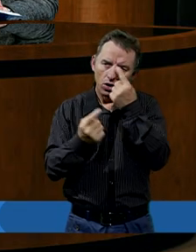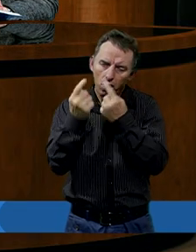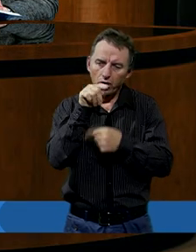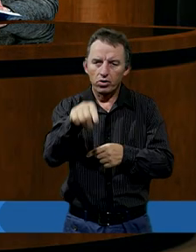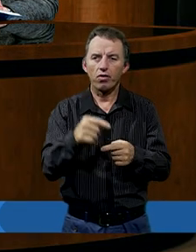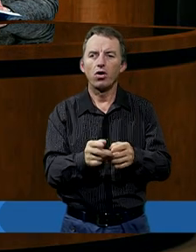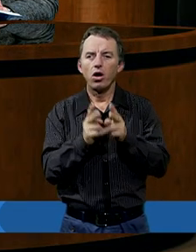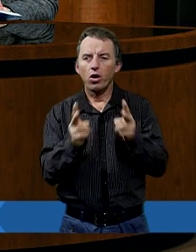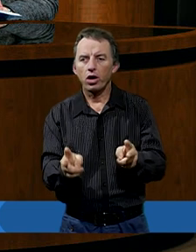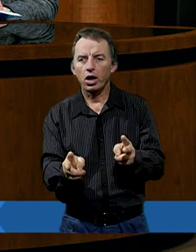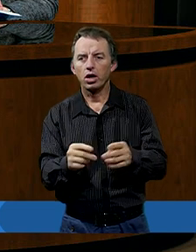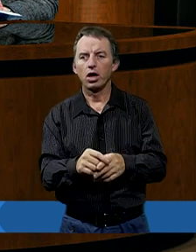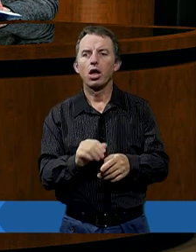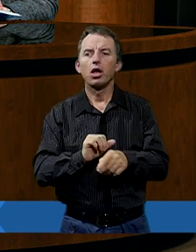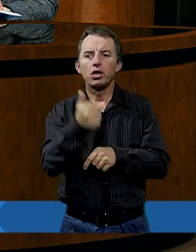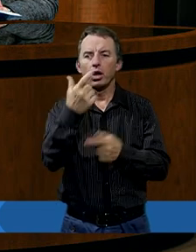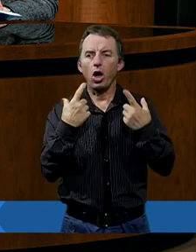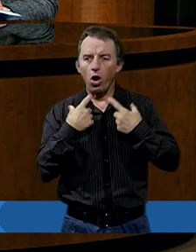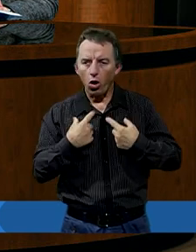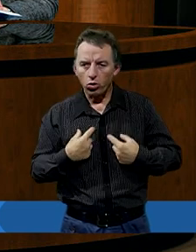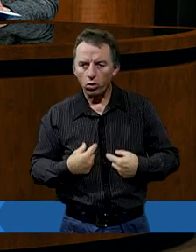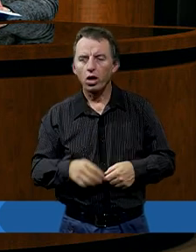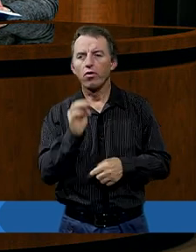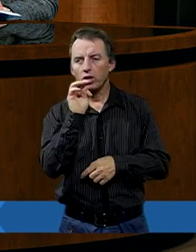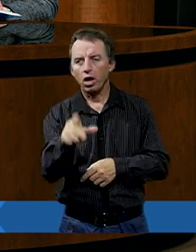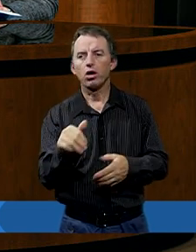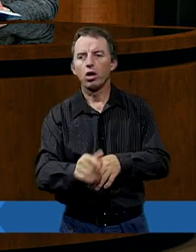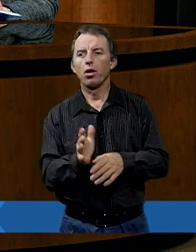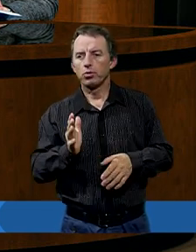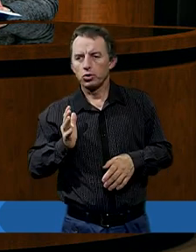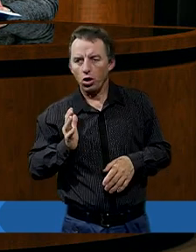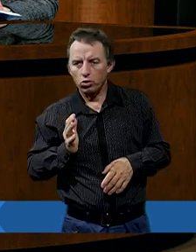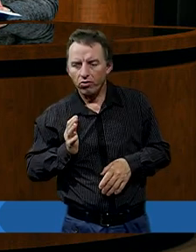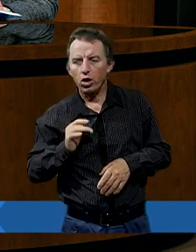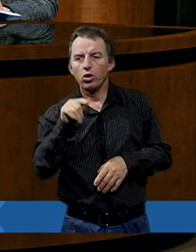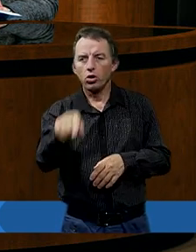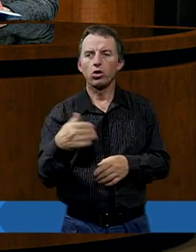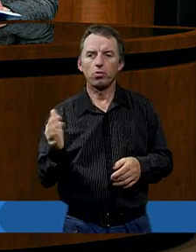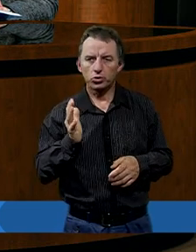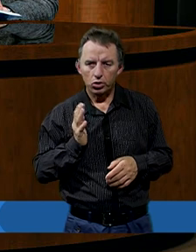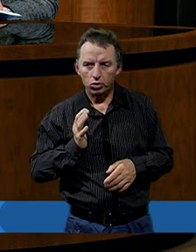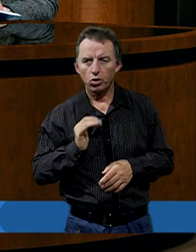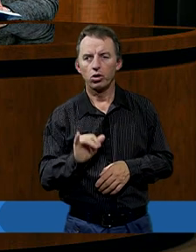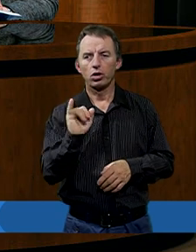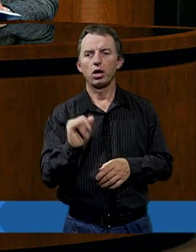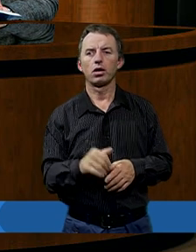w tym zakresie nie znam osoby, która w takim zakresie by przeżywała to, co Hiob przeżywał.